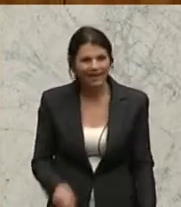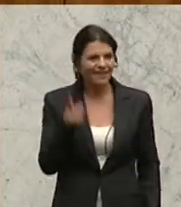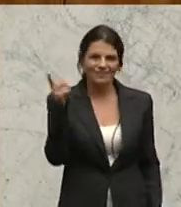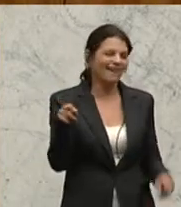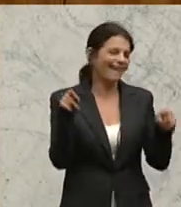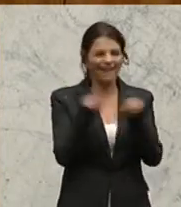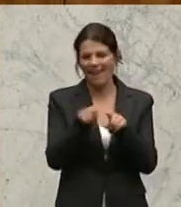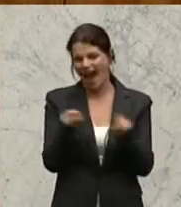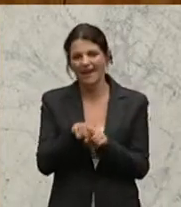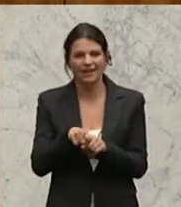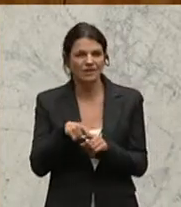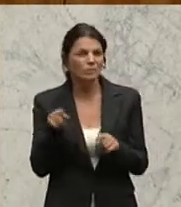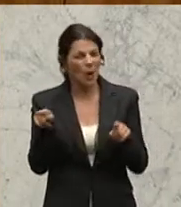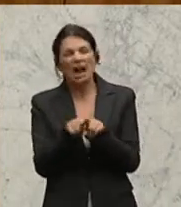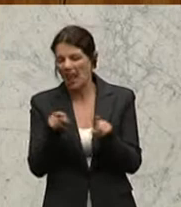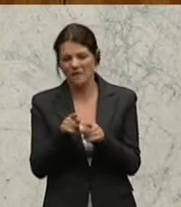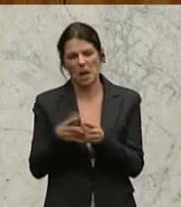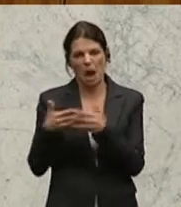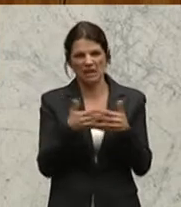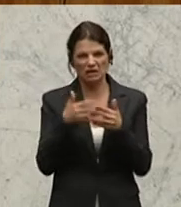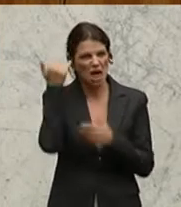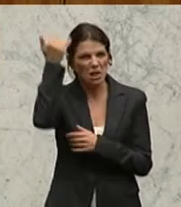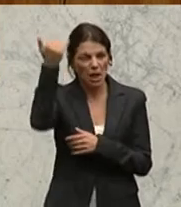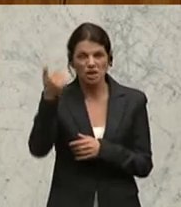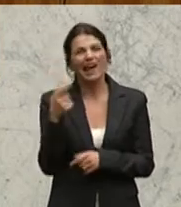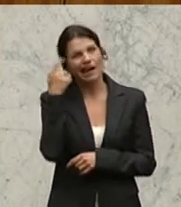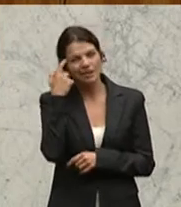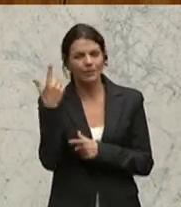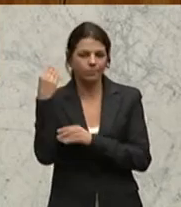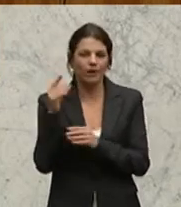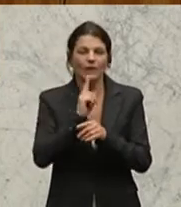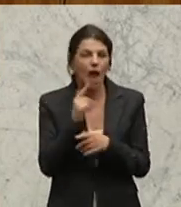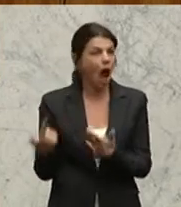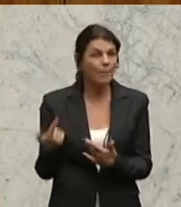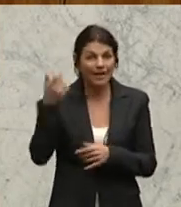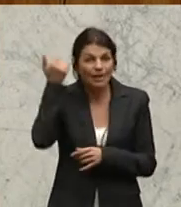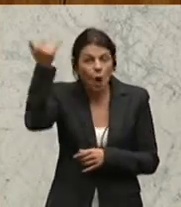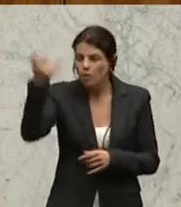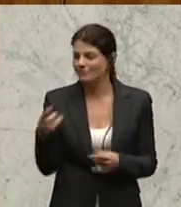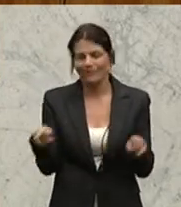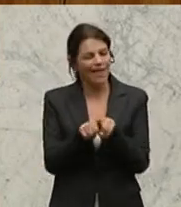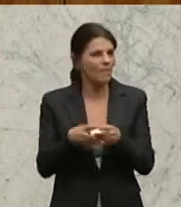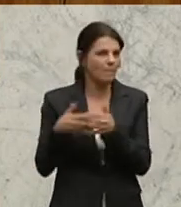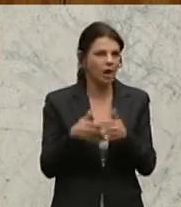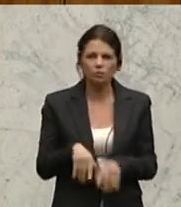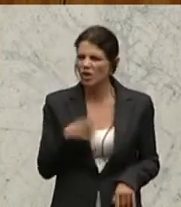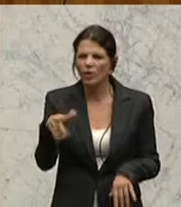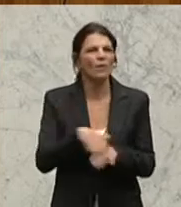geistig möglicherweise. Ideologisch sind Sie den Amerikanern um nichts nach. Sie verwenden das Wort